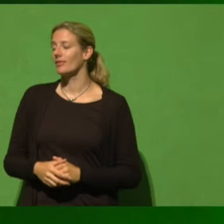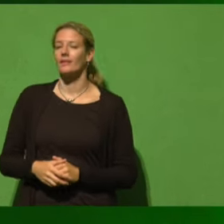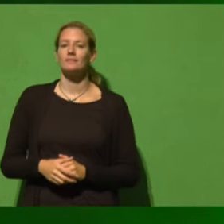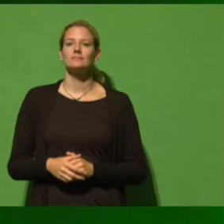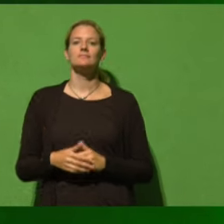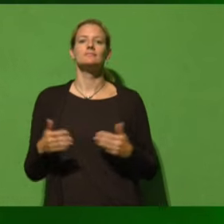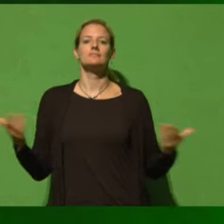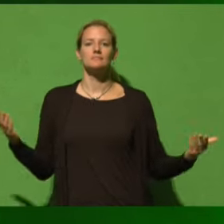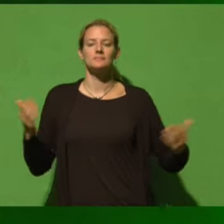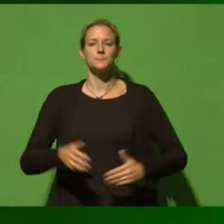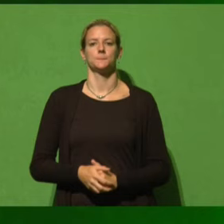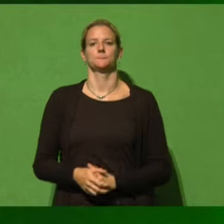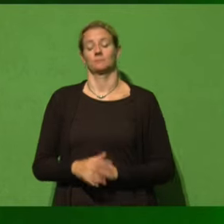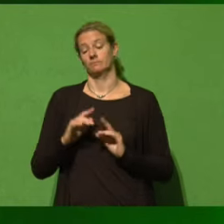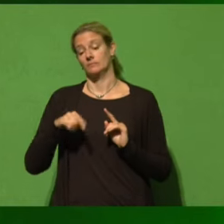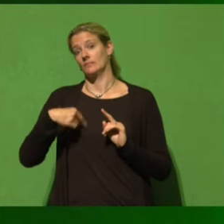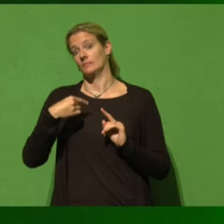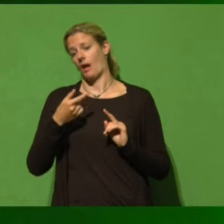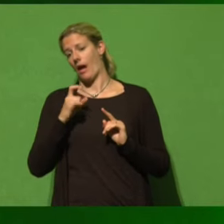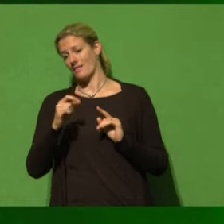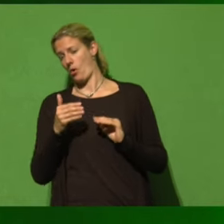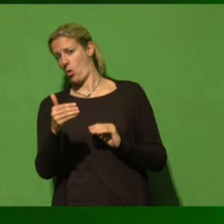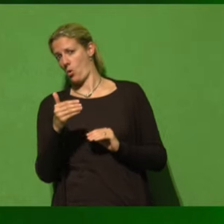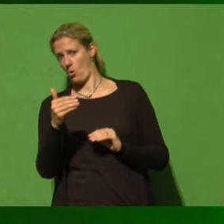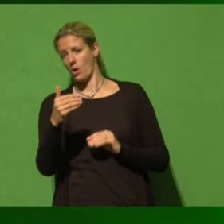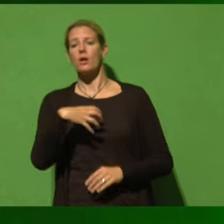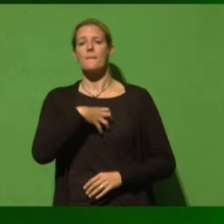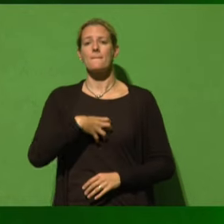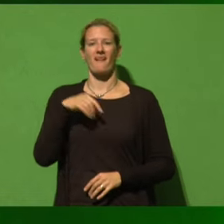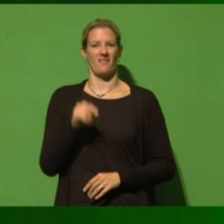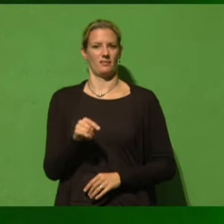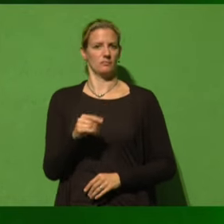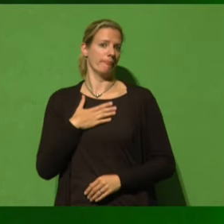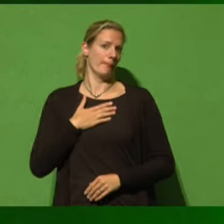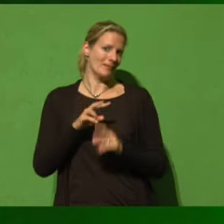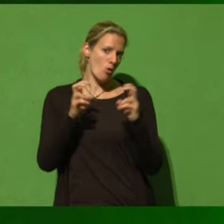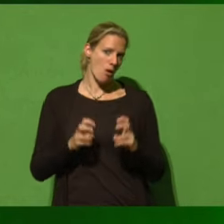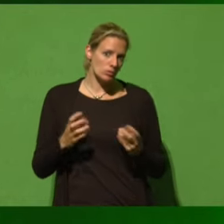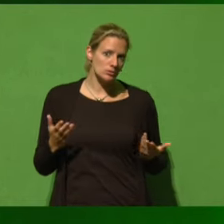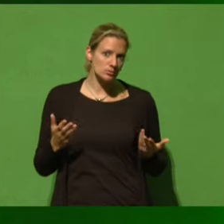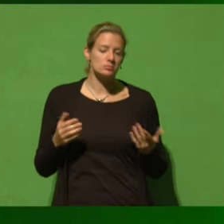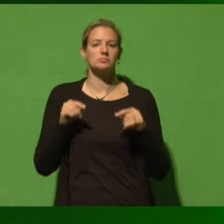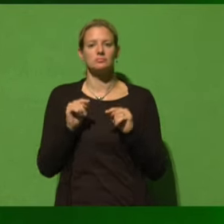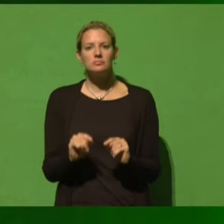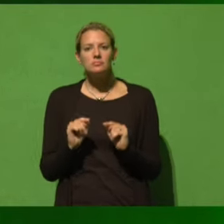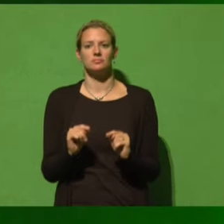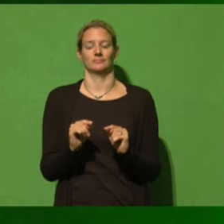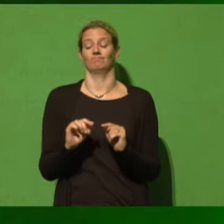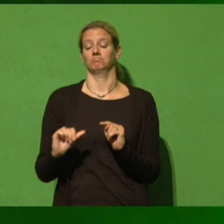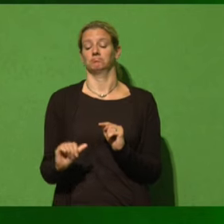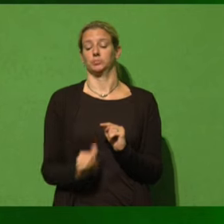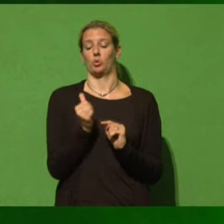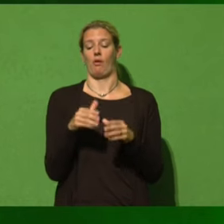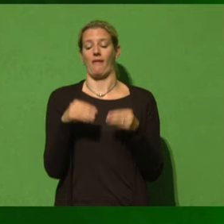In einer knappen Woche beginnt in Bayern, meiner Heimat, ein durchaus bedeutendes Ereignis.